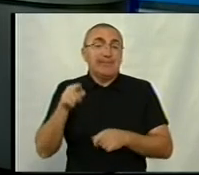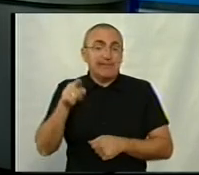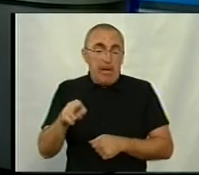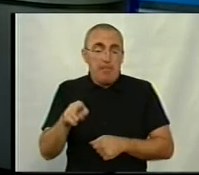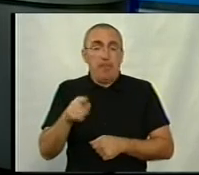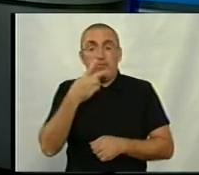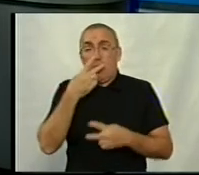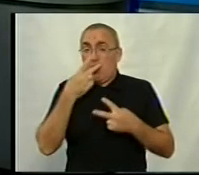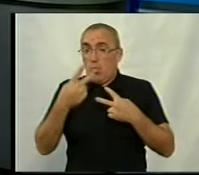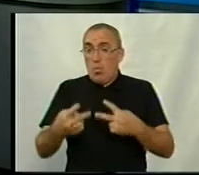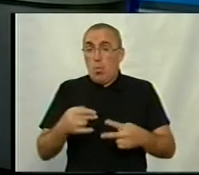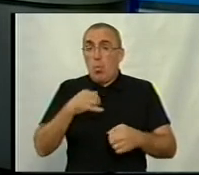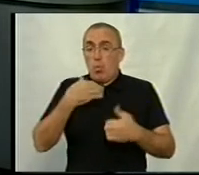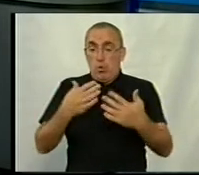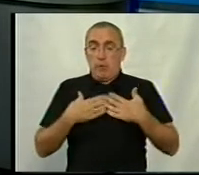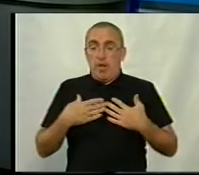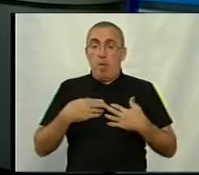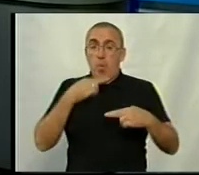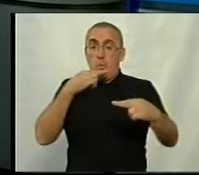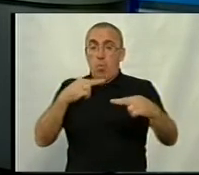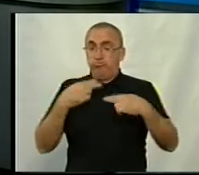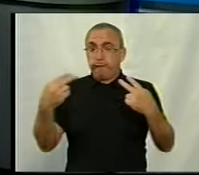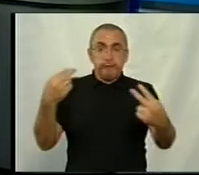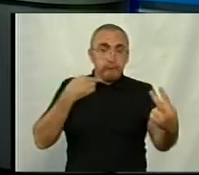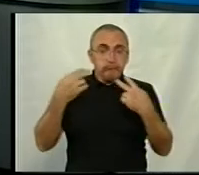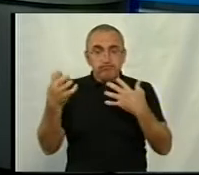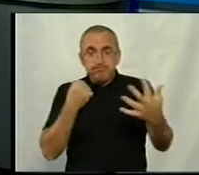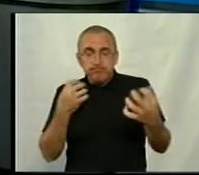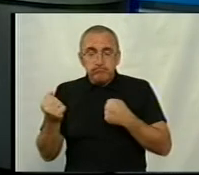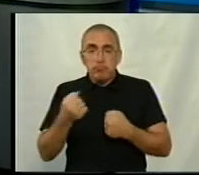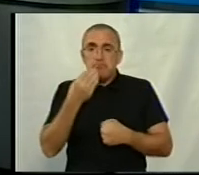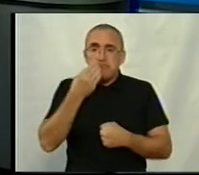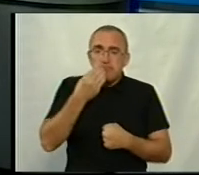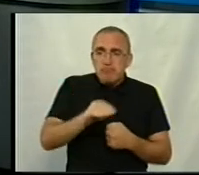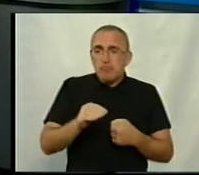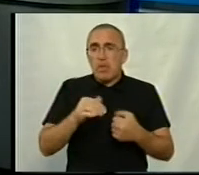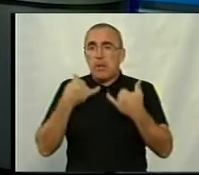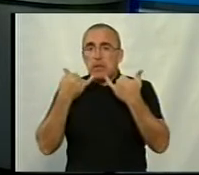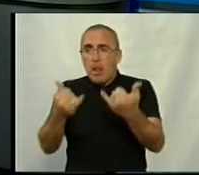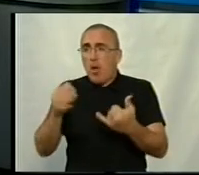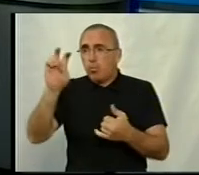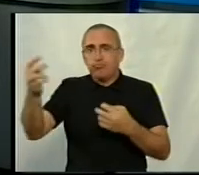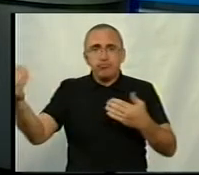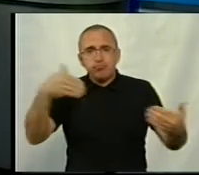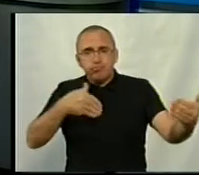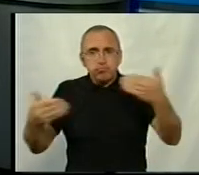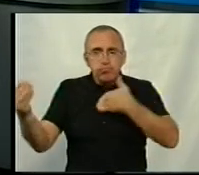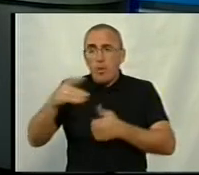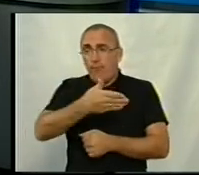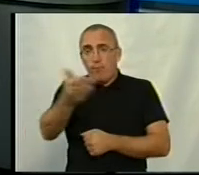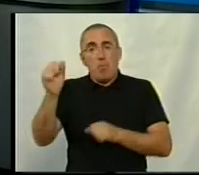привернути до себе увагу, продемонструвати як найкраще цю номенклатуру для відвідувачів виставки, щоб вони могли